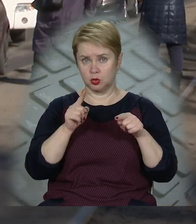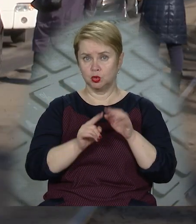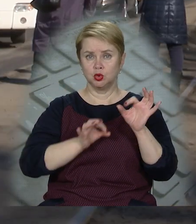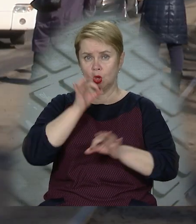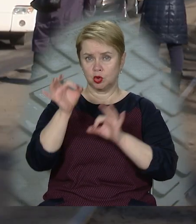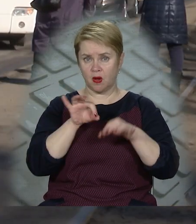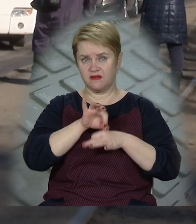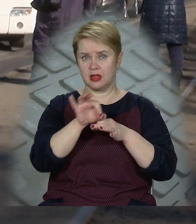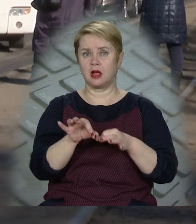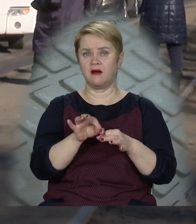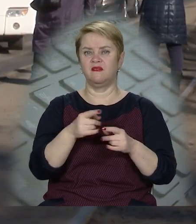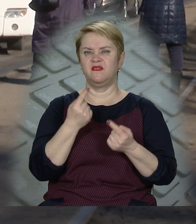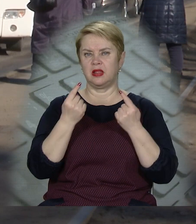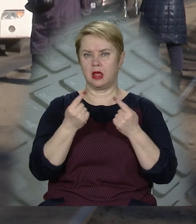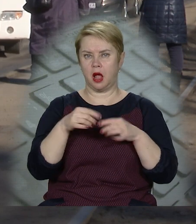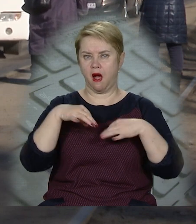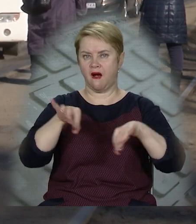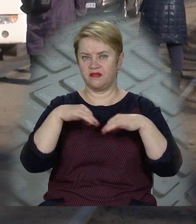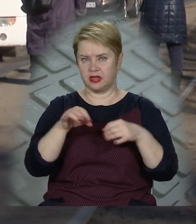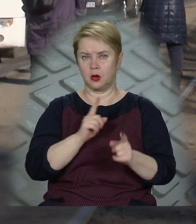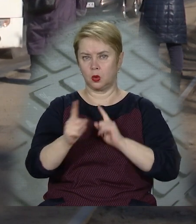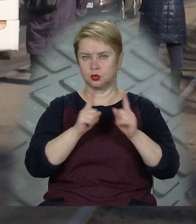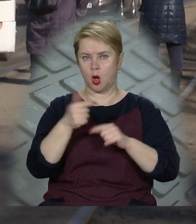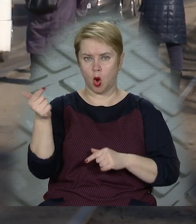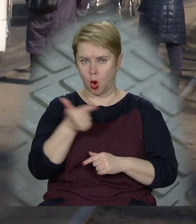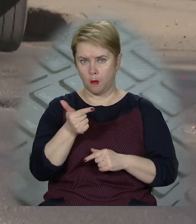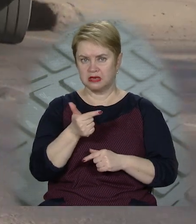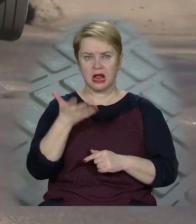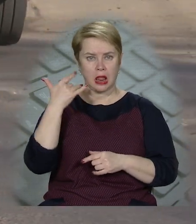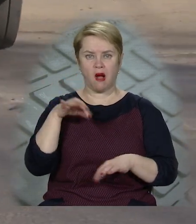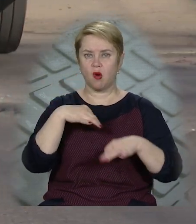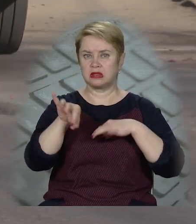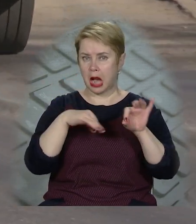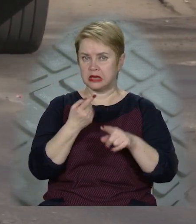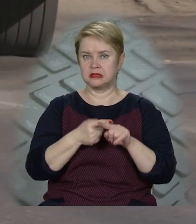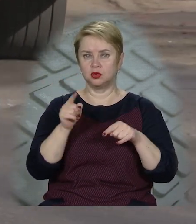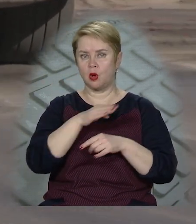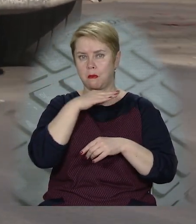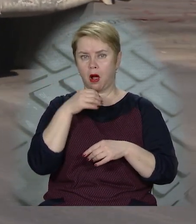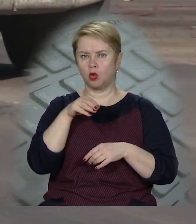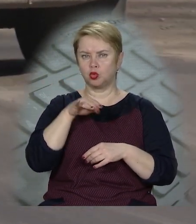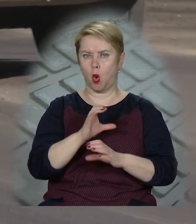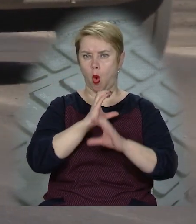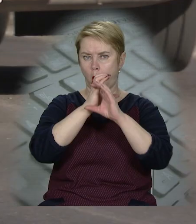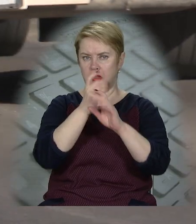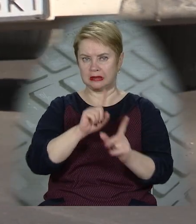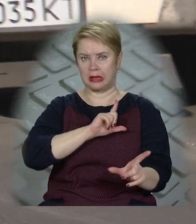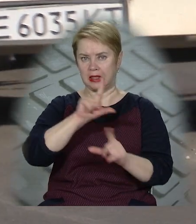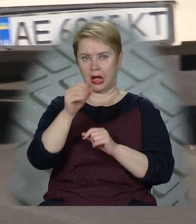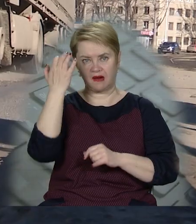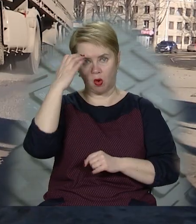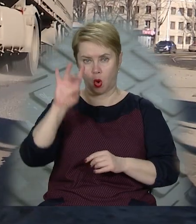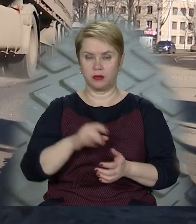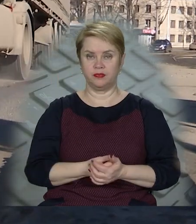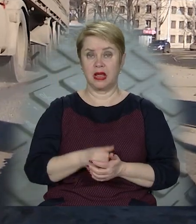Тут цілодобово велика концентрація авцівок. Постійно курсують громадський і легковий транспорт. А ще багатотонники, які їдуть у бік